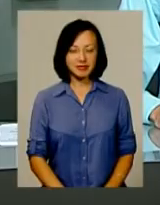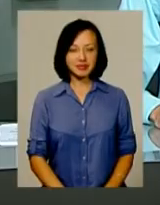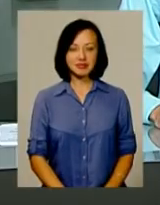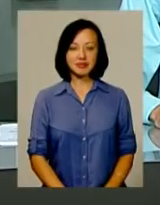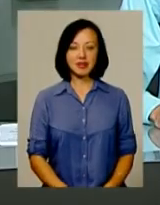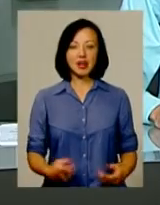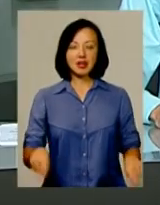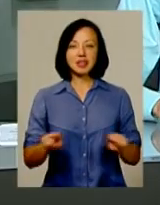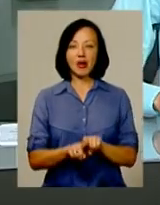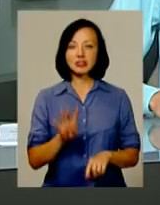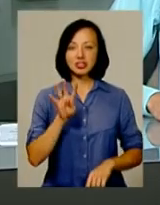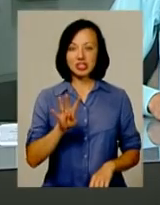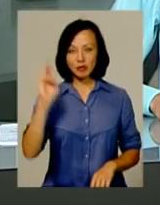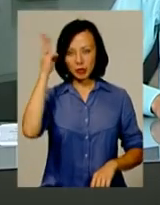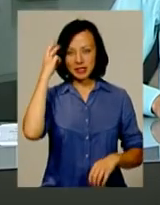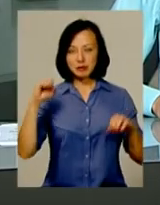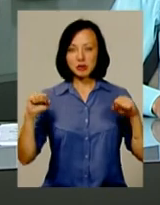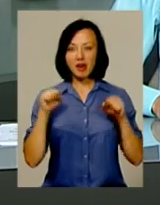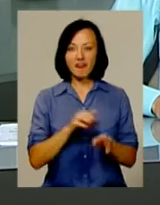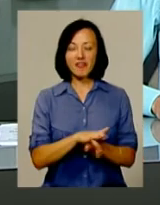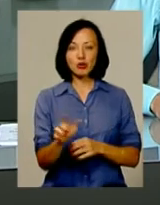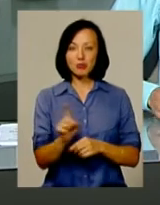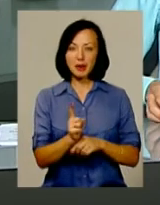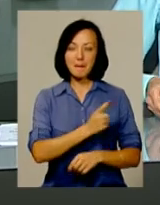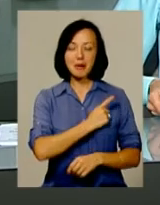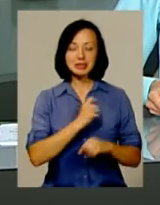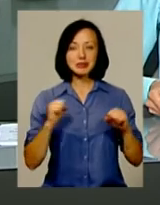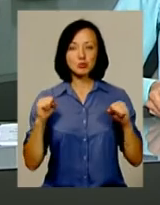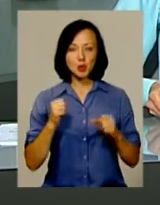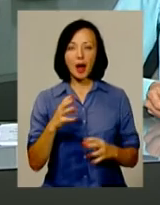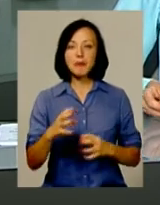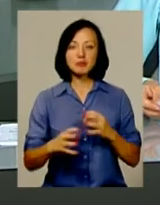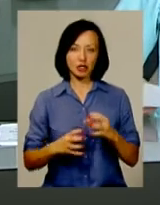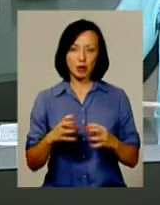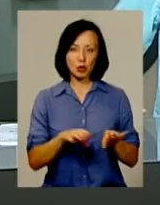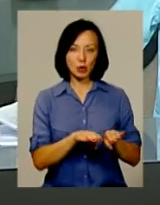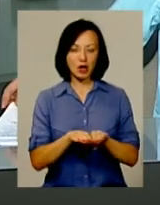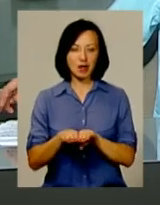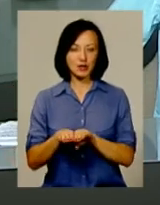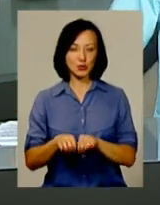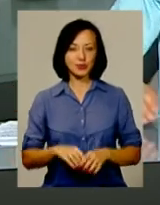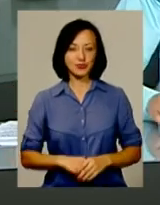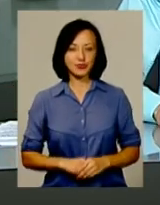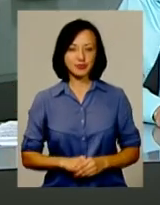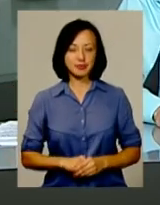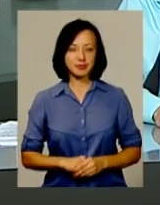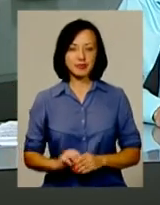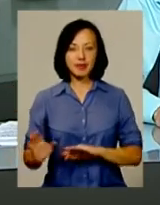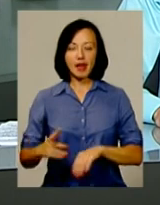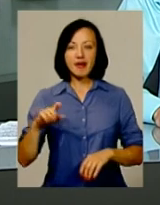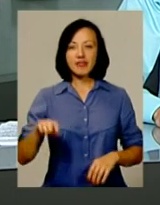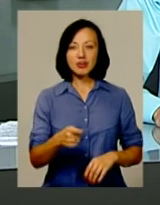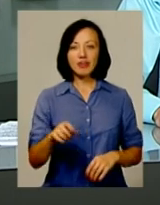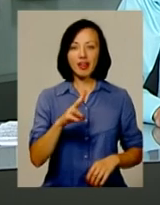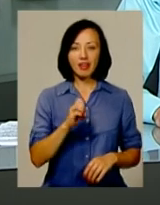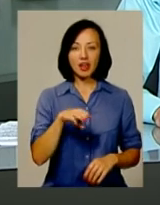Також четверо подільських спортсменів виконали норматив майстра спорту міжнародного класу. Фехтувальниця із